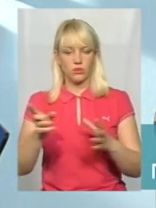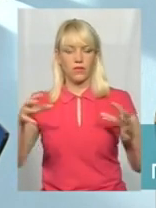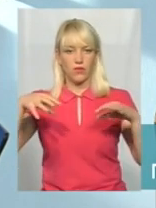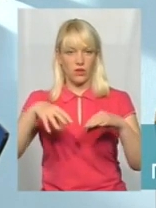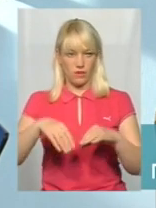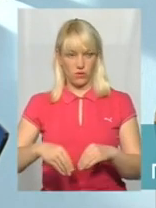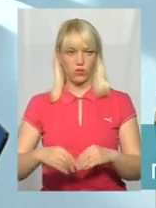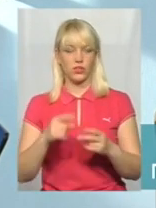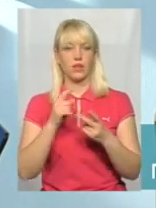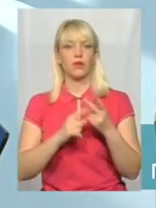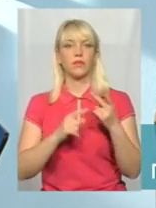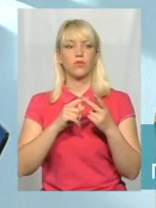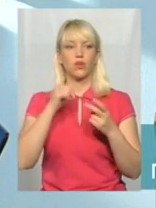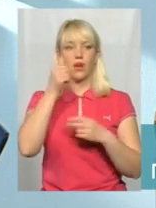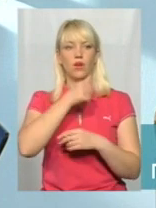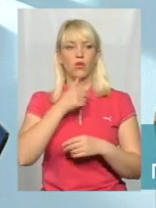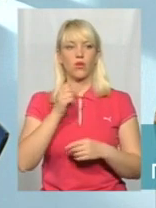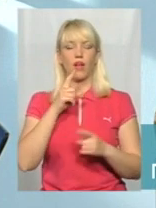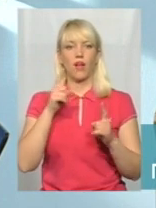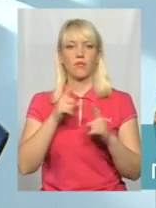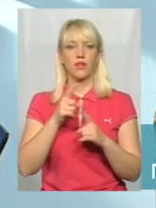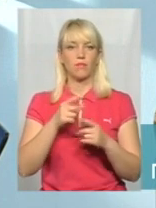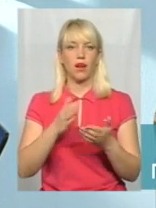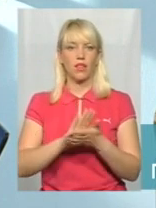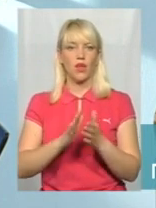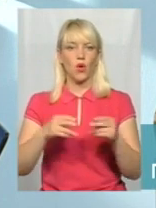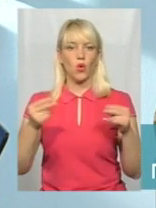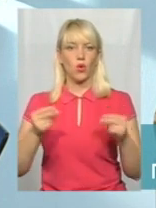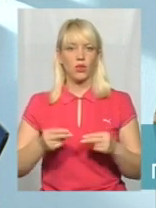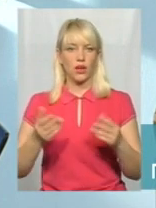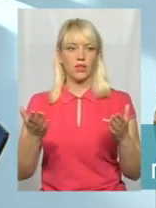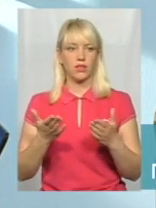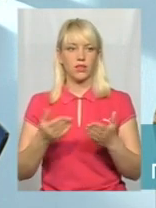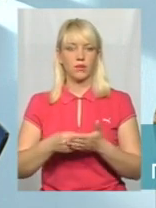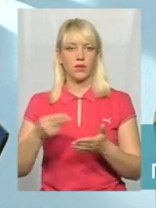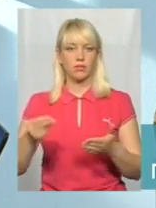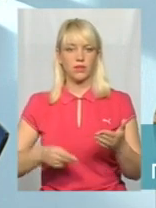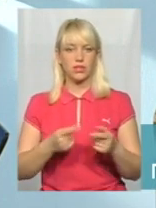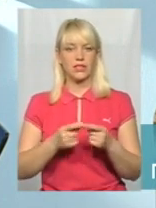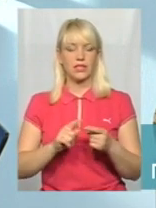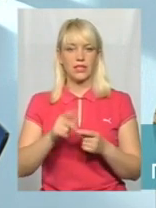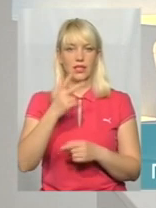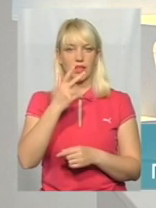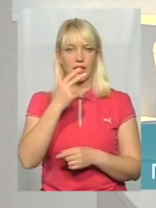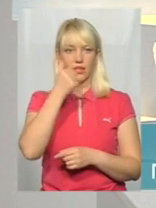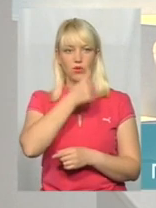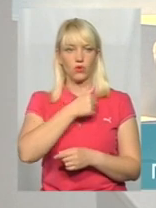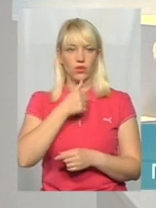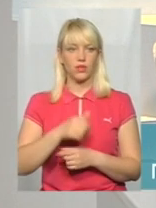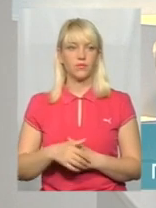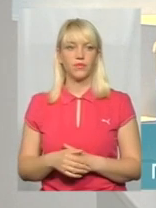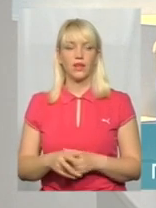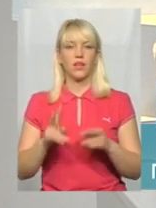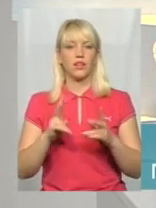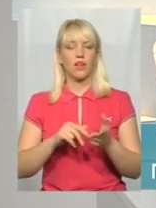півтора року, а мінімальний контракт, який підписується, це три роки. До речі, як